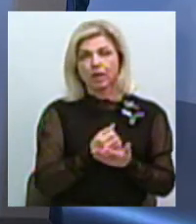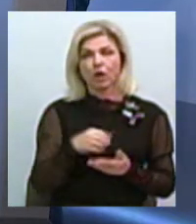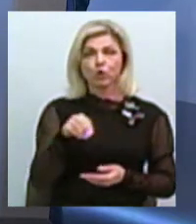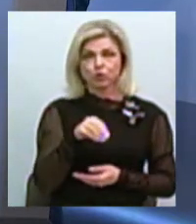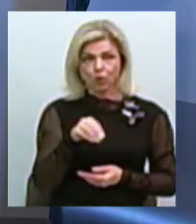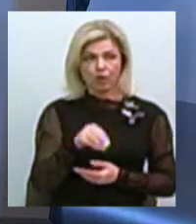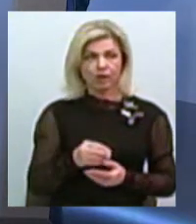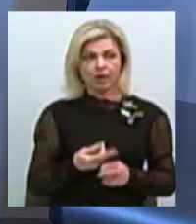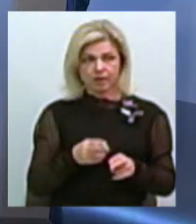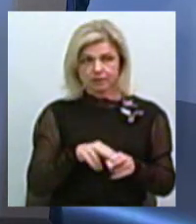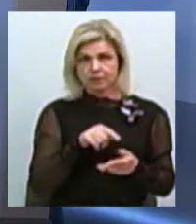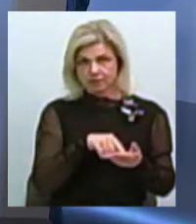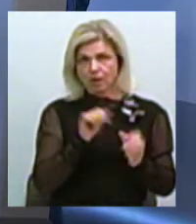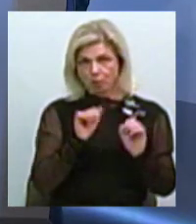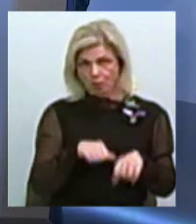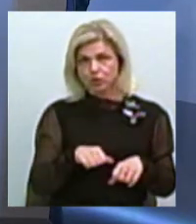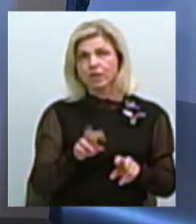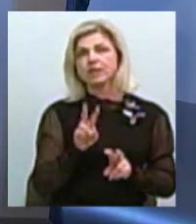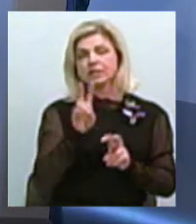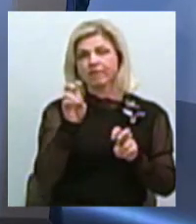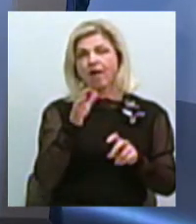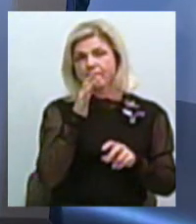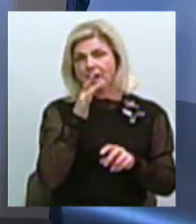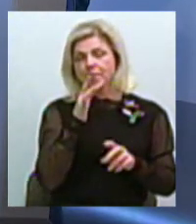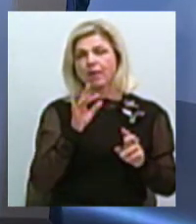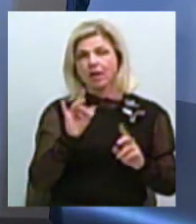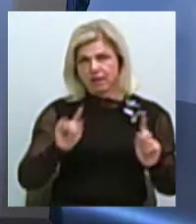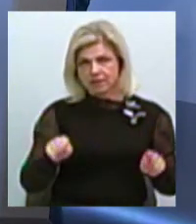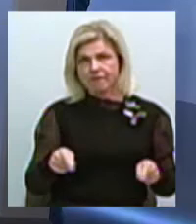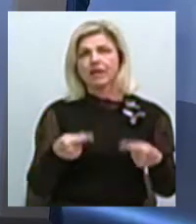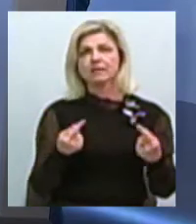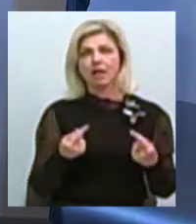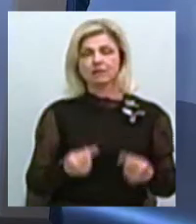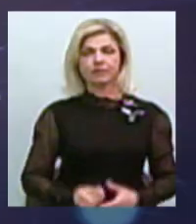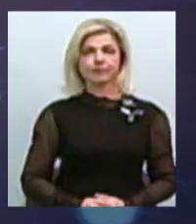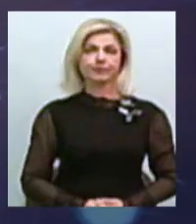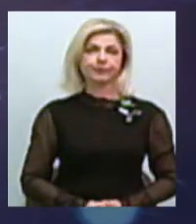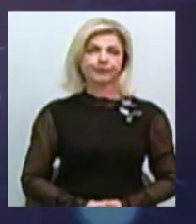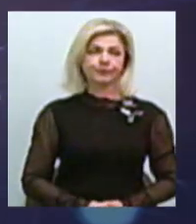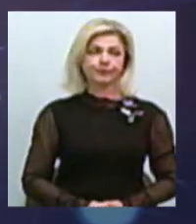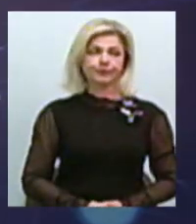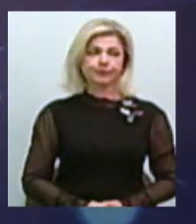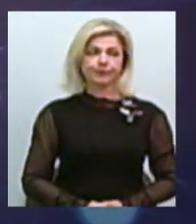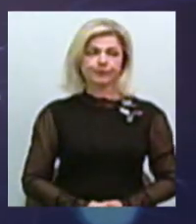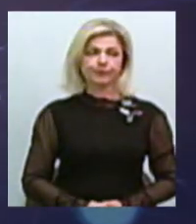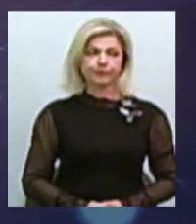назвати ознаками цивілізації в цей період і знову ж таки? Не таким полем.